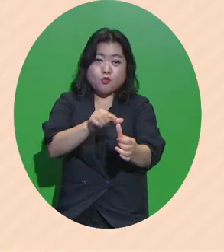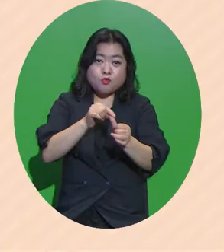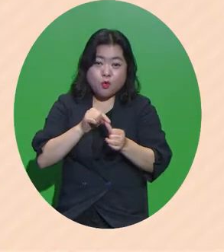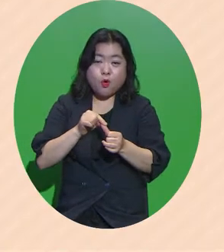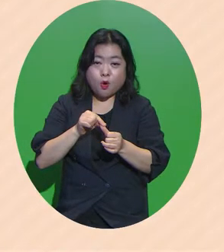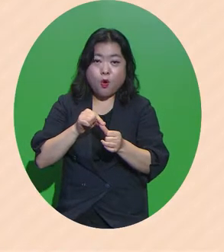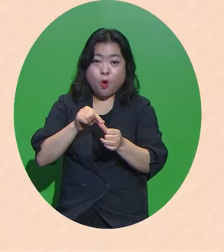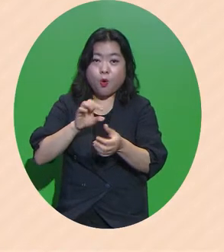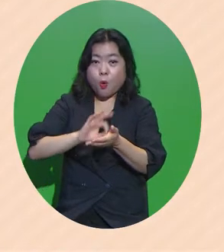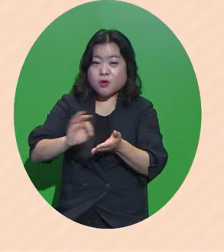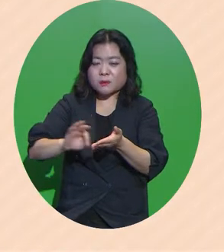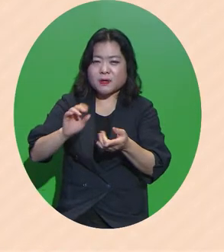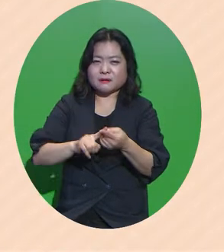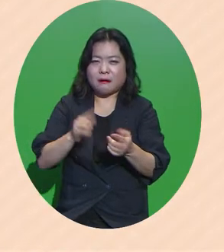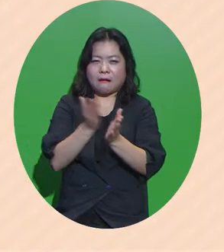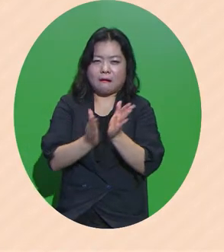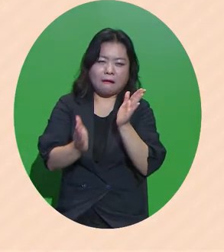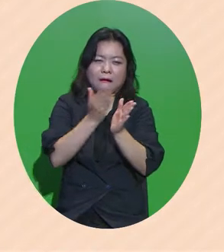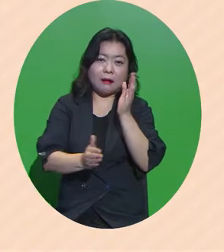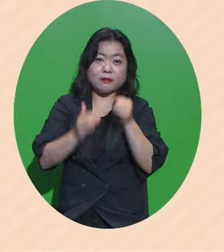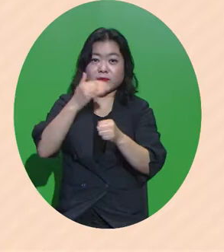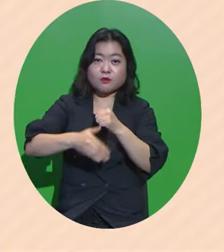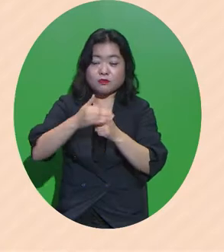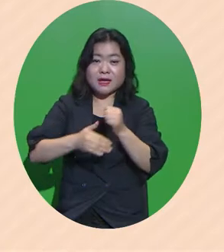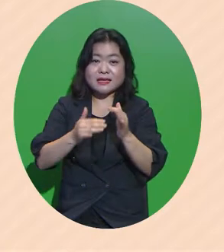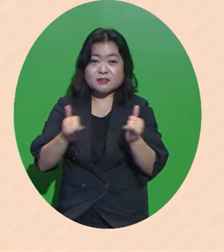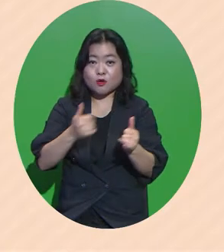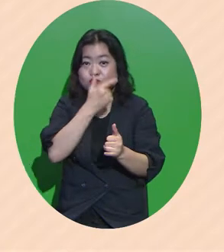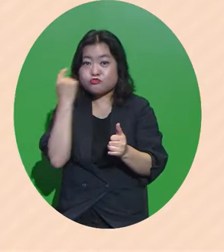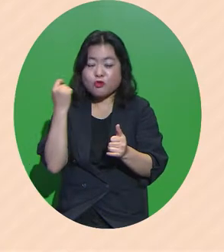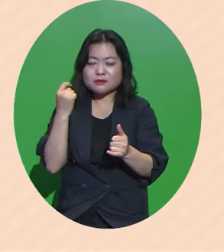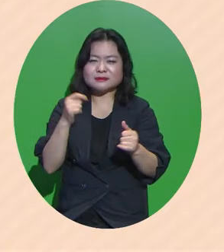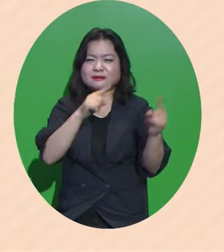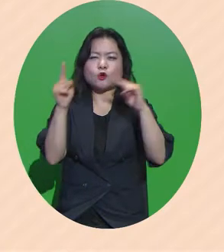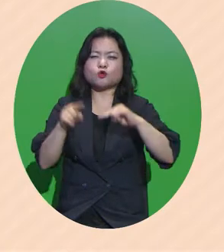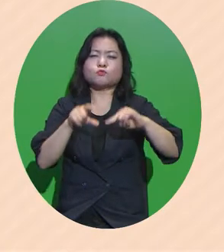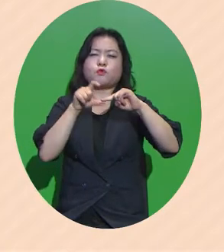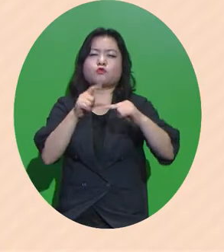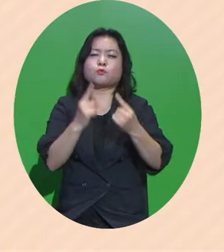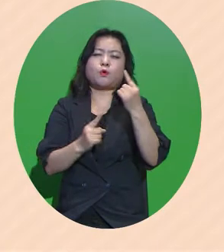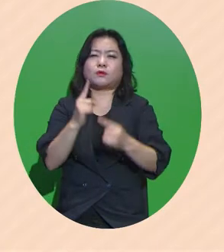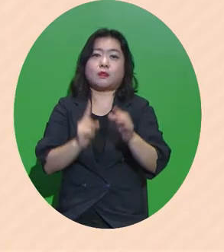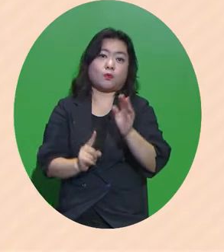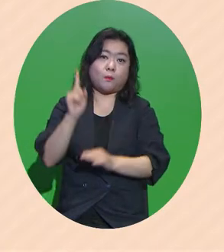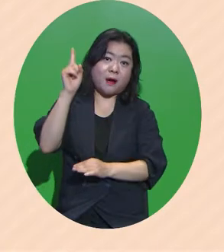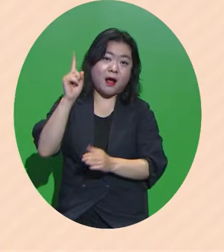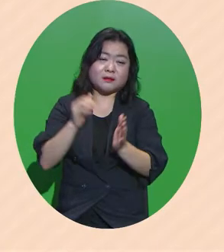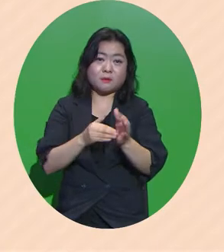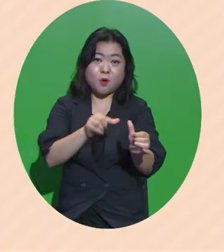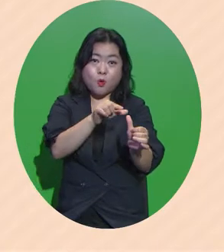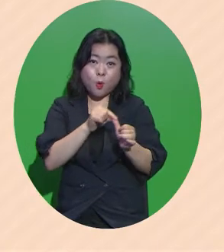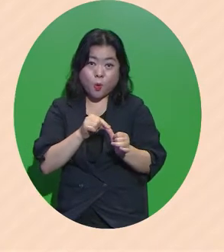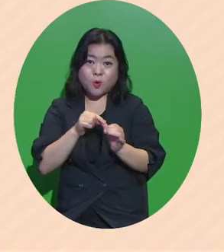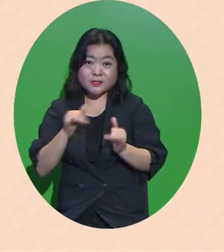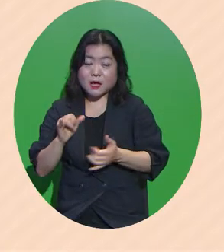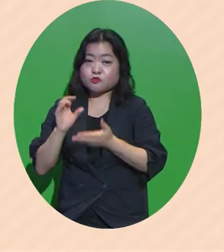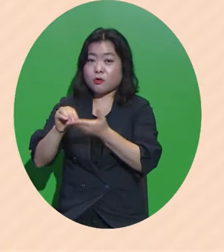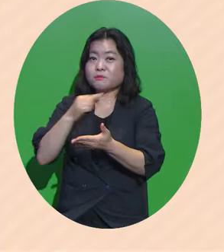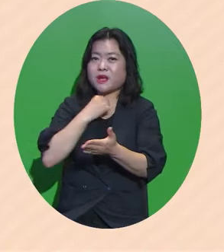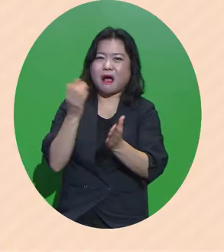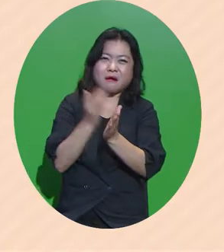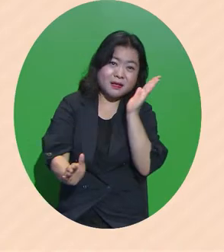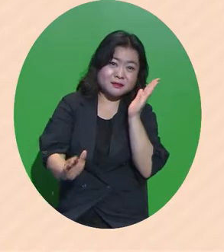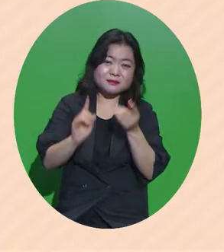대구의 인력 부족률은 전국 평균보다 높습니다 그리고 이러한 미스매치는 학력별